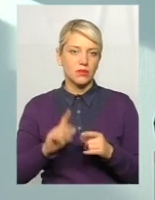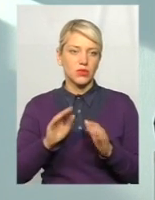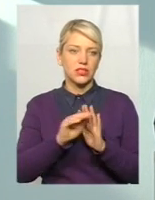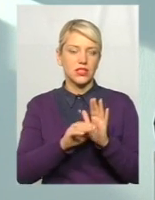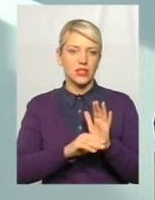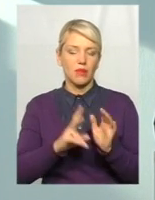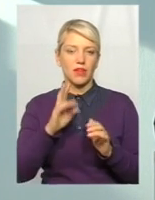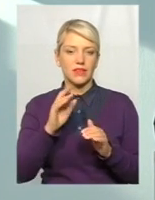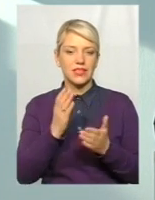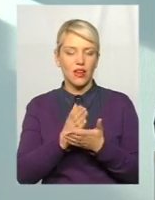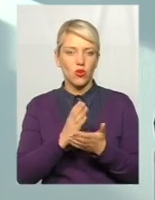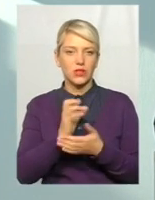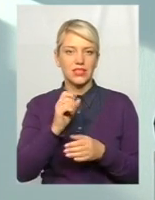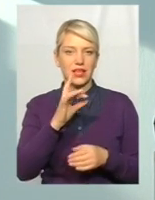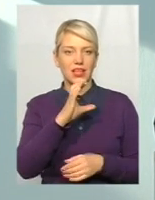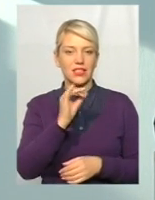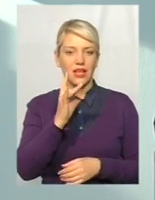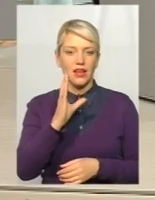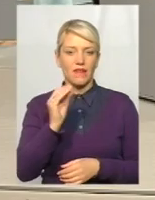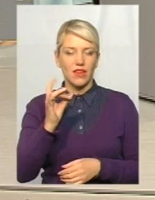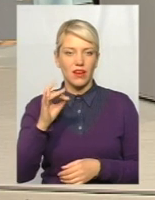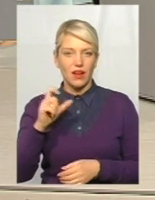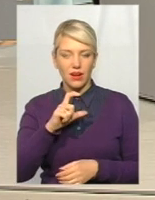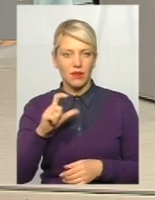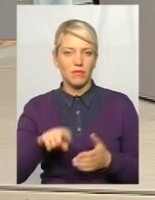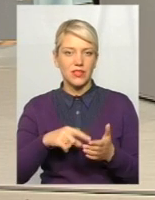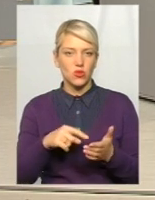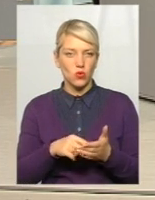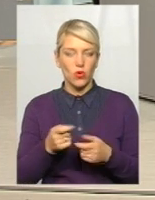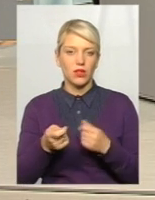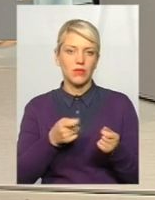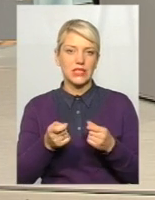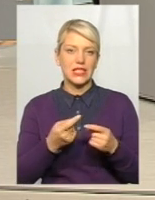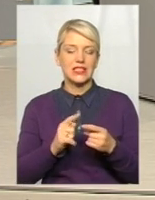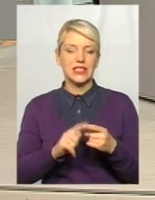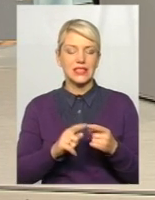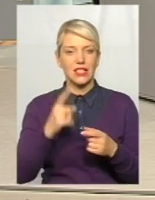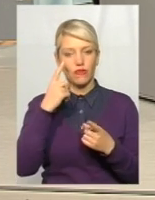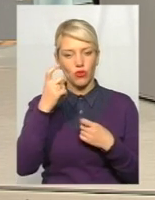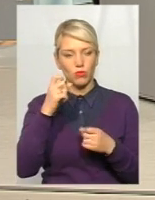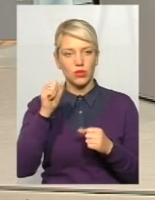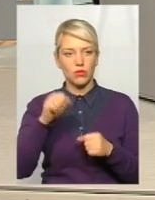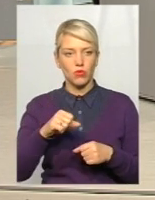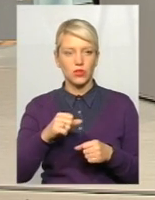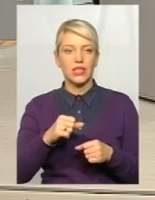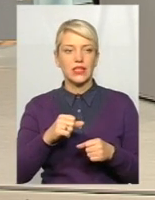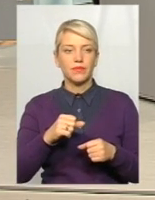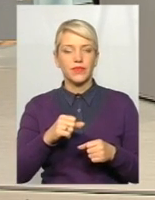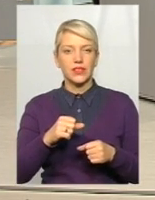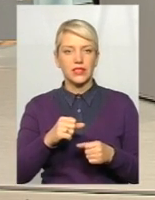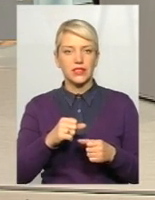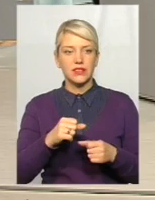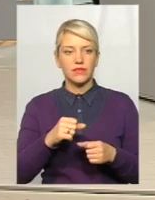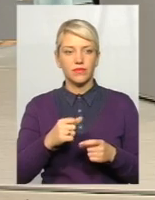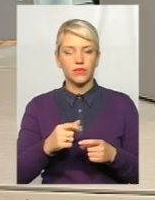серверах міської адміністрації, то, відповідно, і систему захисту інформації, яка СЗІ, так звана, якомусь систему захисту інформації, може